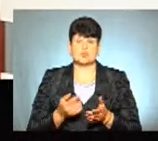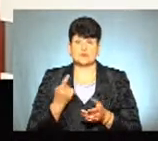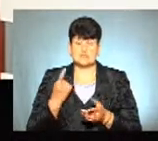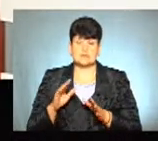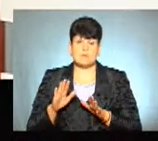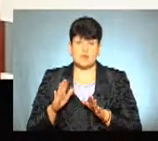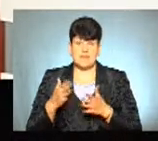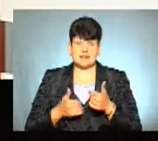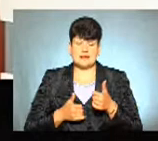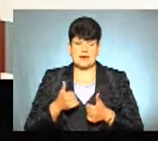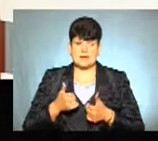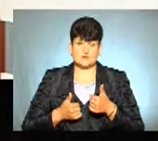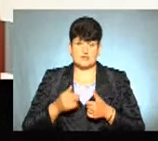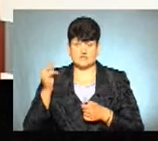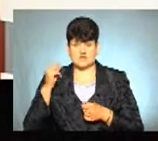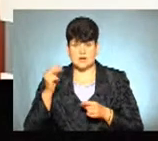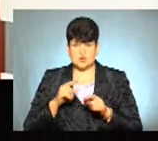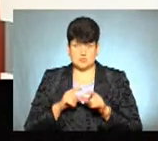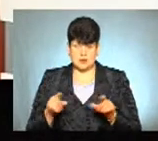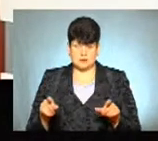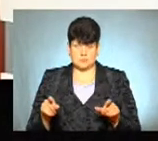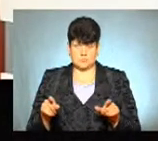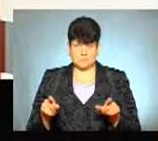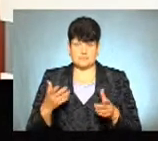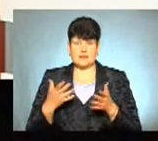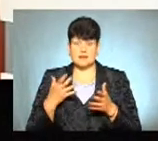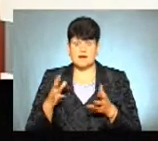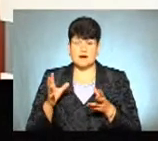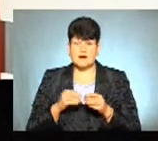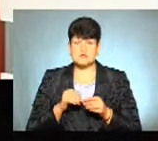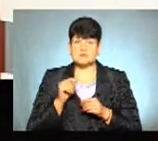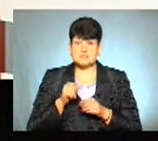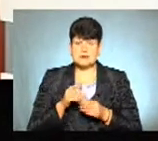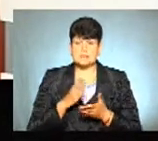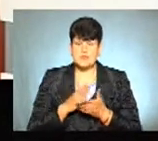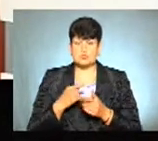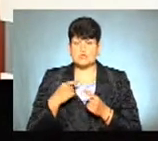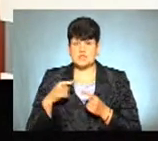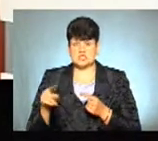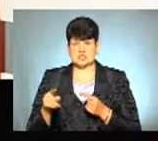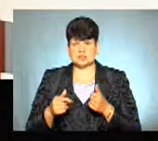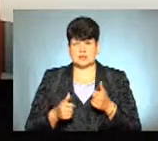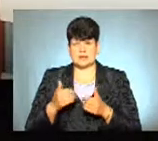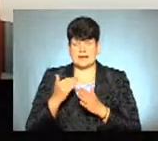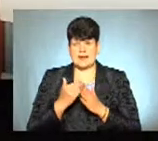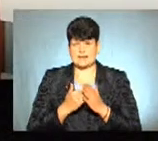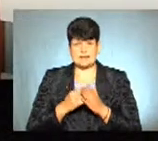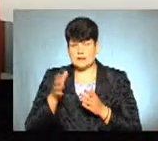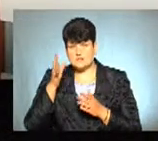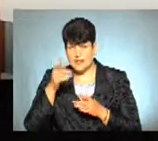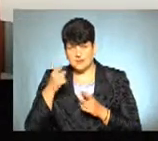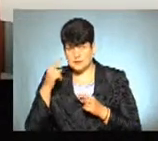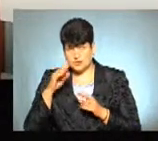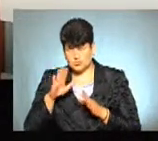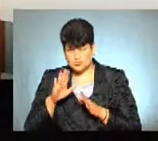моментів рейтинговості навчального закладу. Але разом з тим, ми маємо інший рейтинг, і це не освітяни придумали, і не